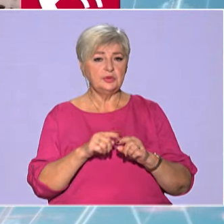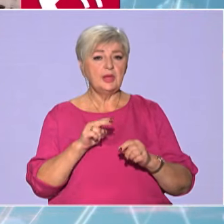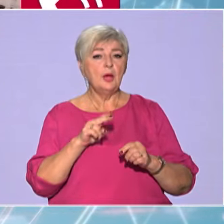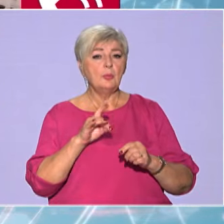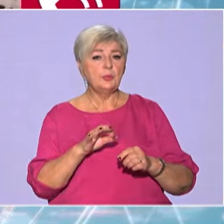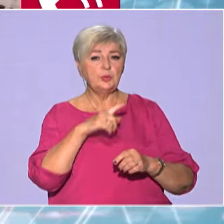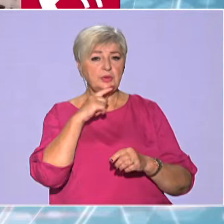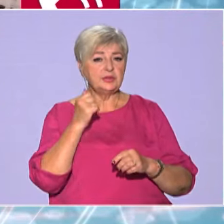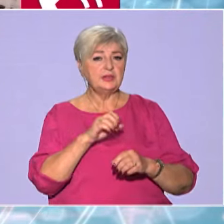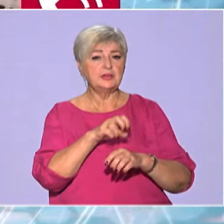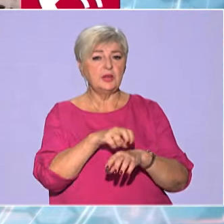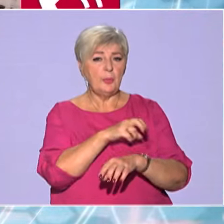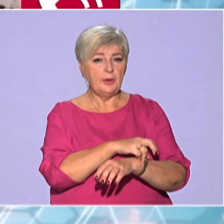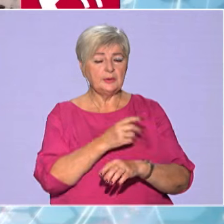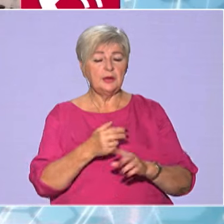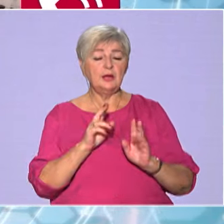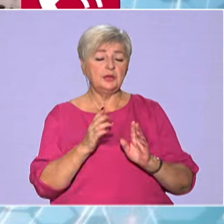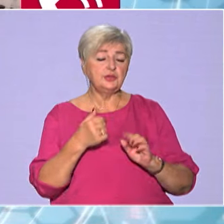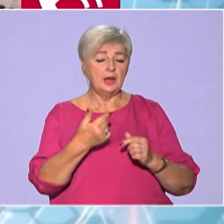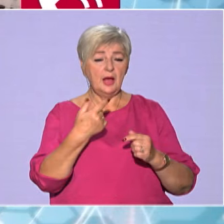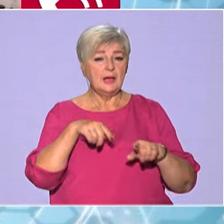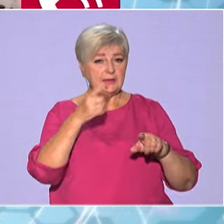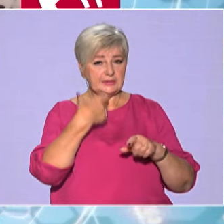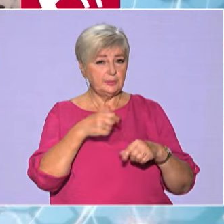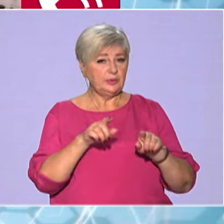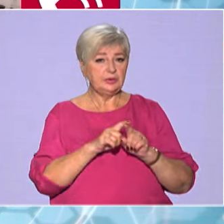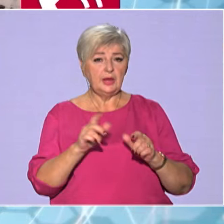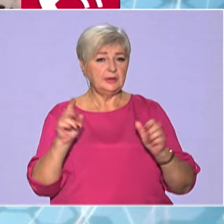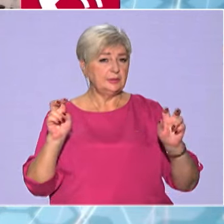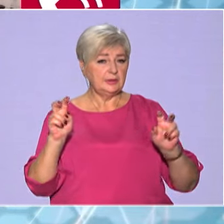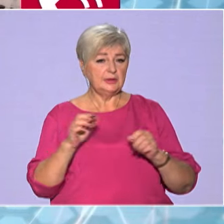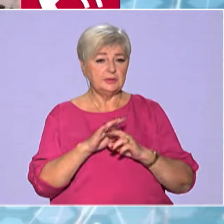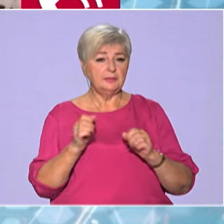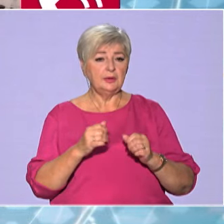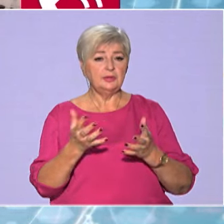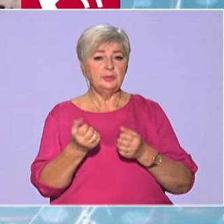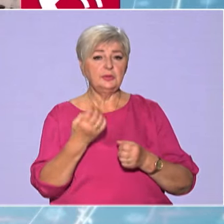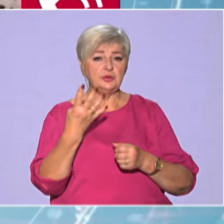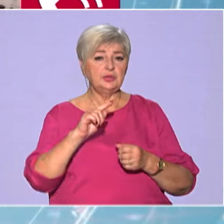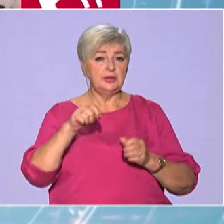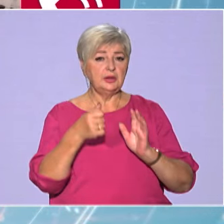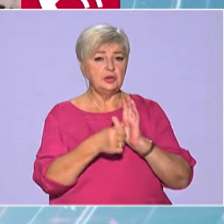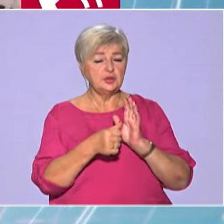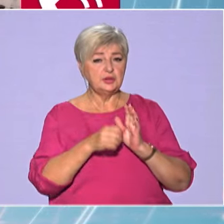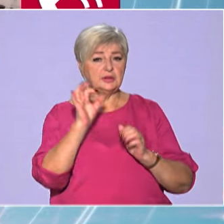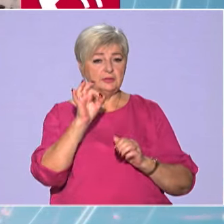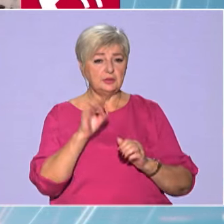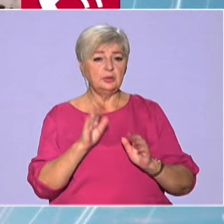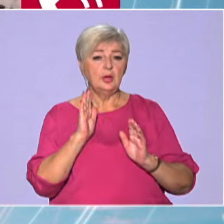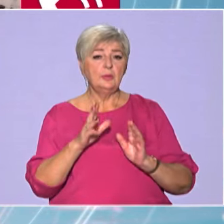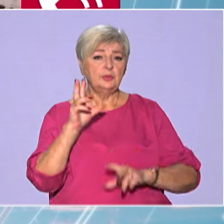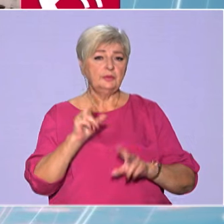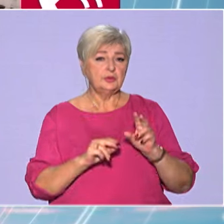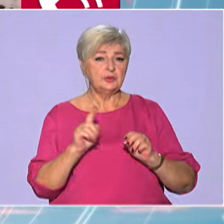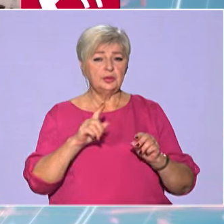партія, хоча вона себе так не визначає. Вона набрала 4,6%. Тому будемо вважати,